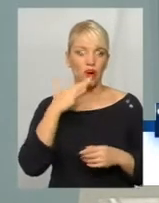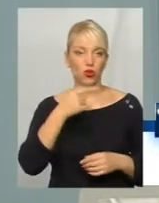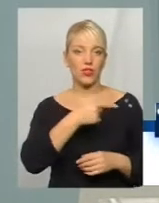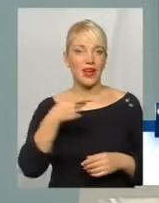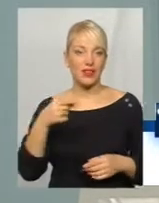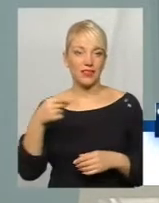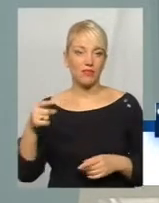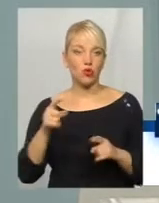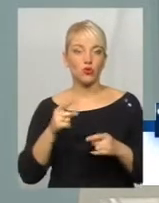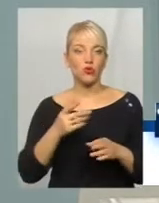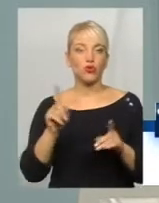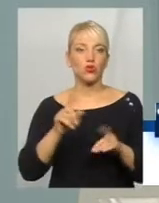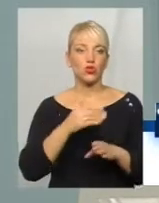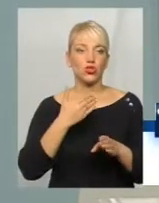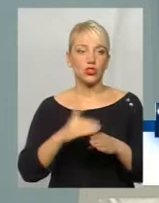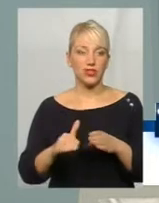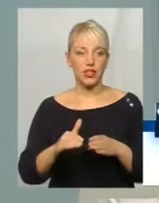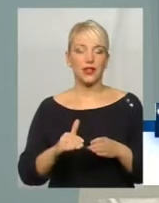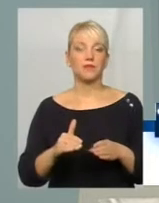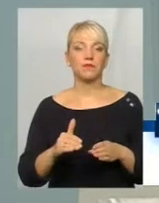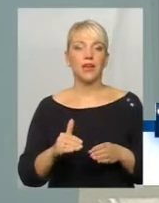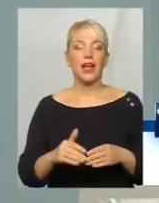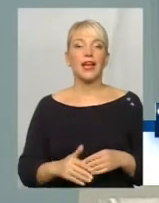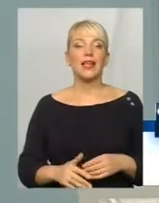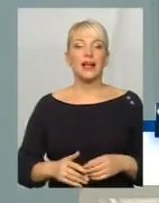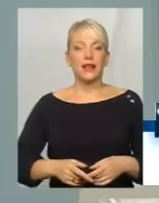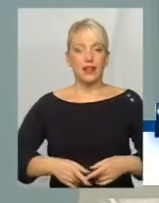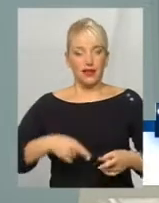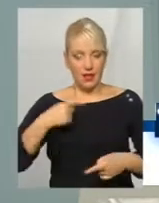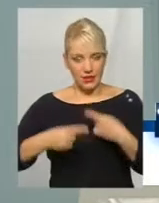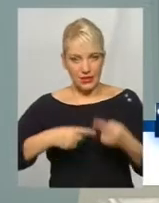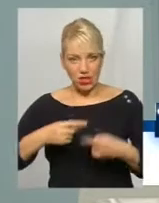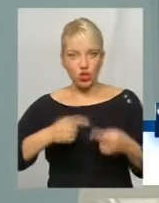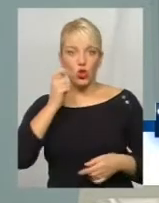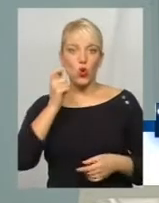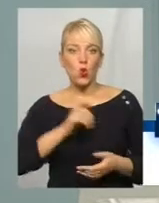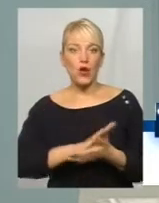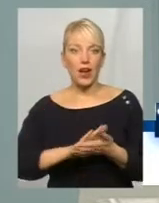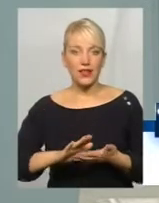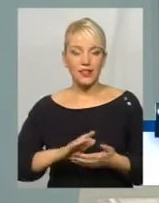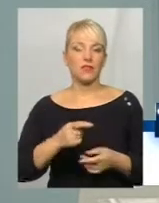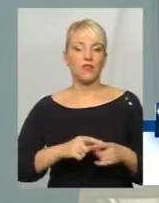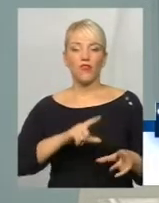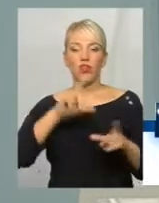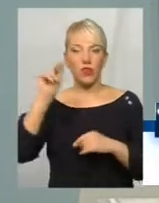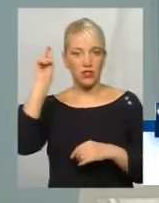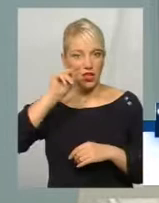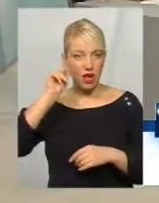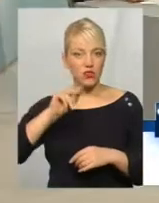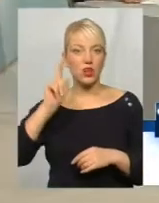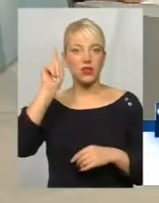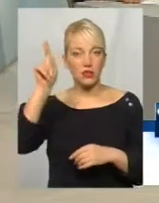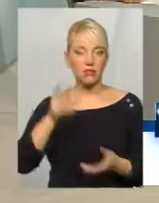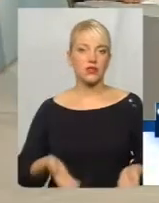що частина саме етнічних українців виїжджають на навчання і практично і